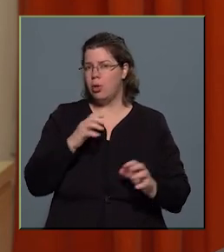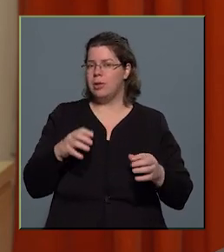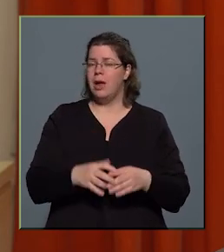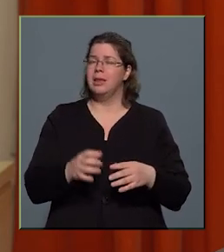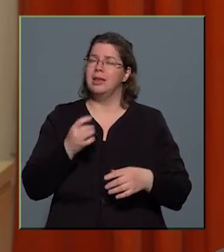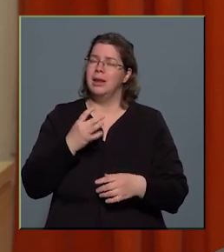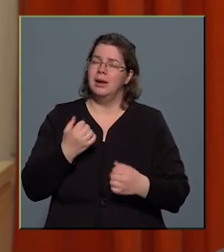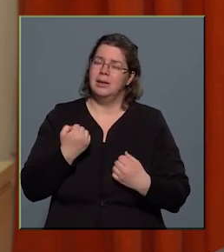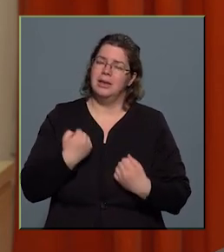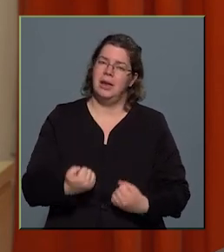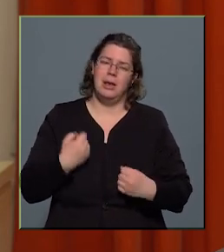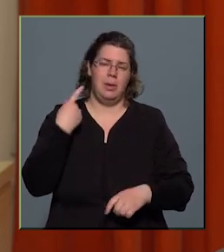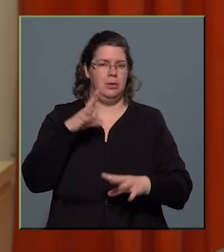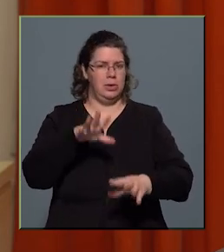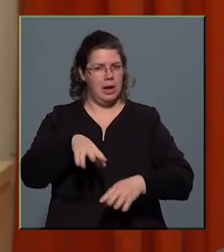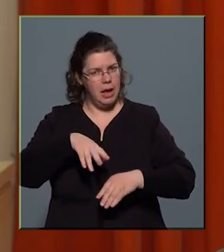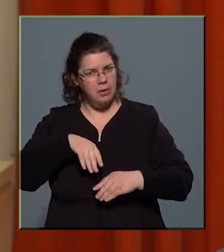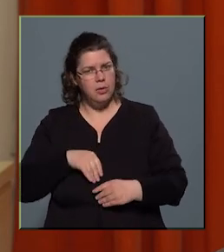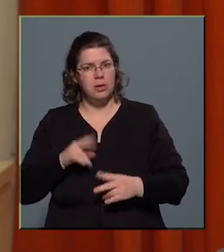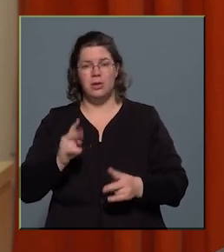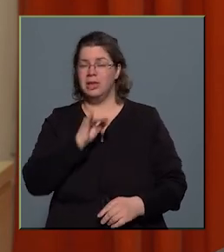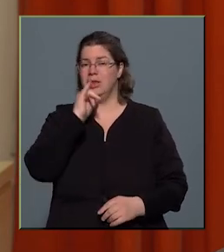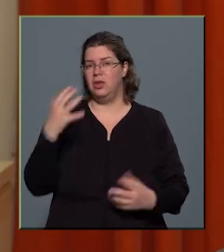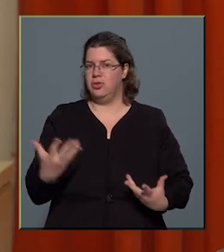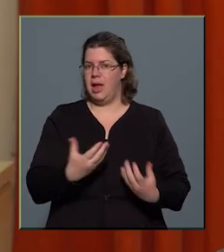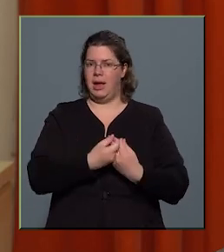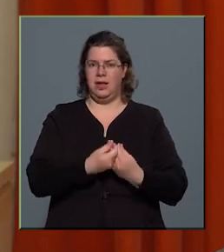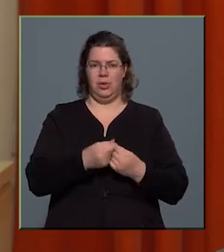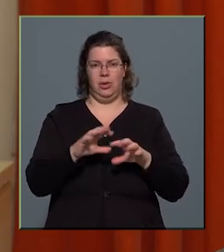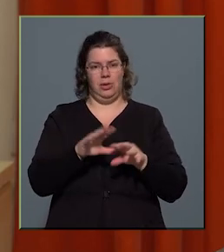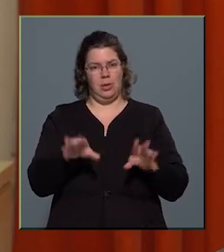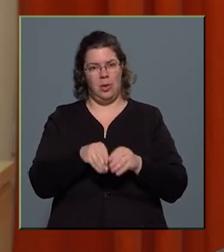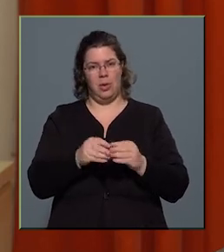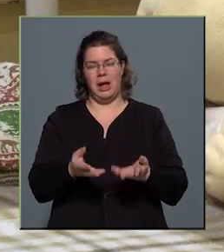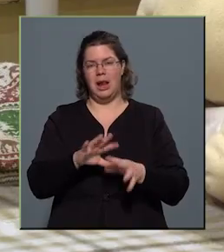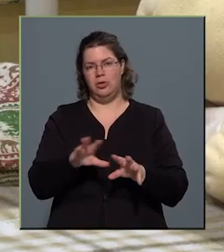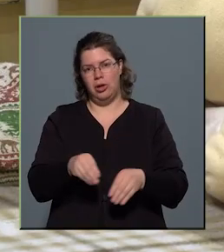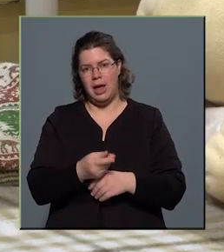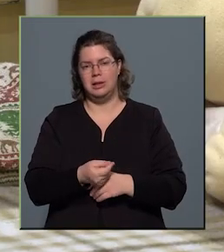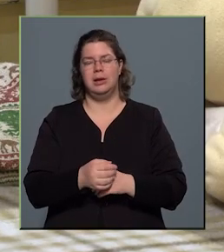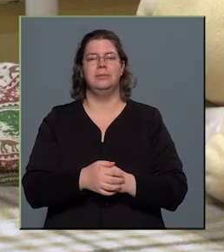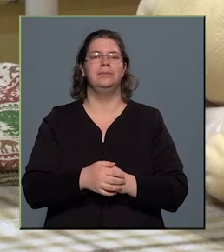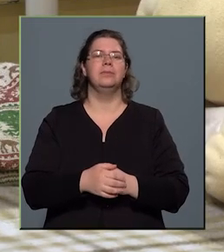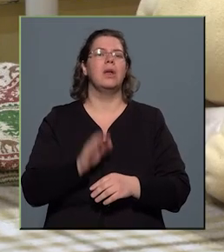nehezebben tudja elfogadni, hogy nincs együtt a szülőkkel, a családdal. Az otthon elsődleges célja, hogy a